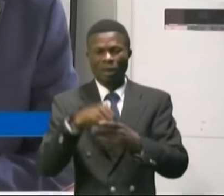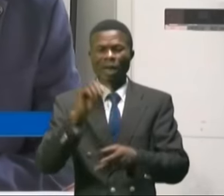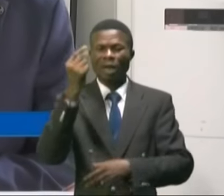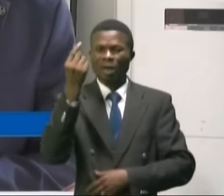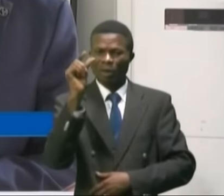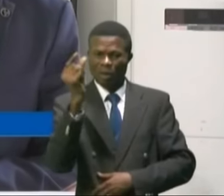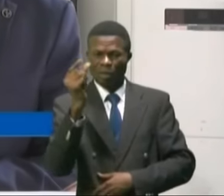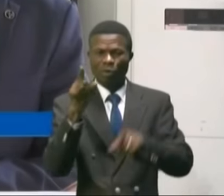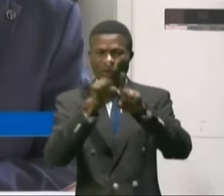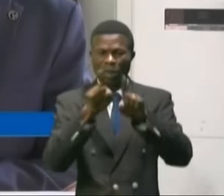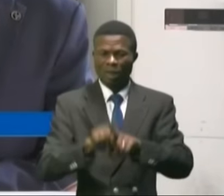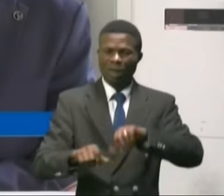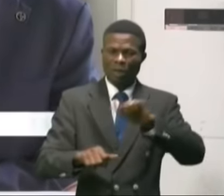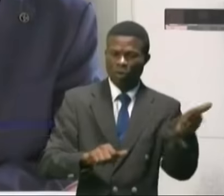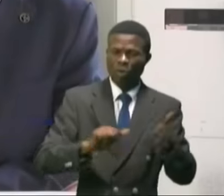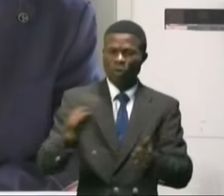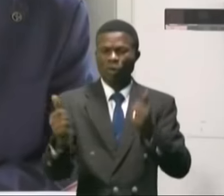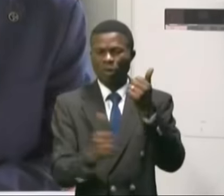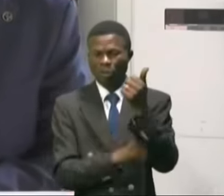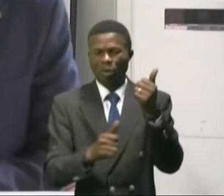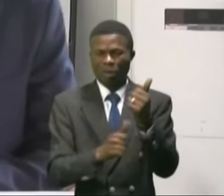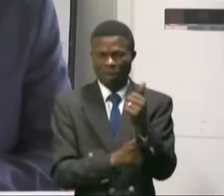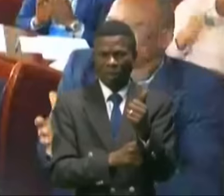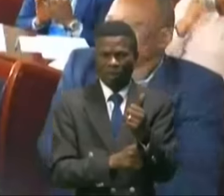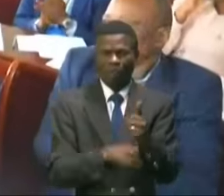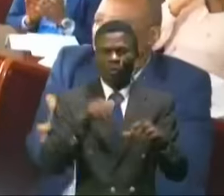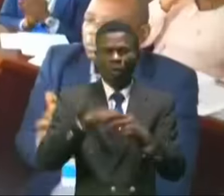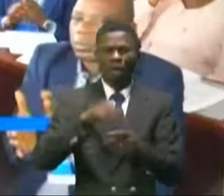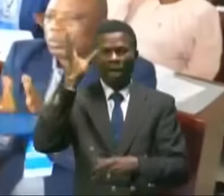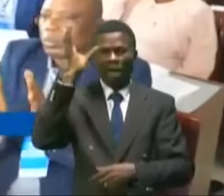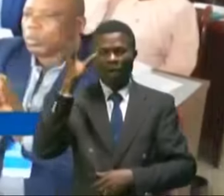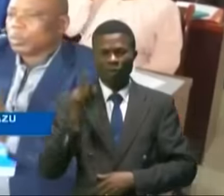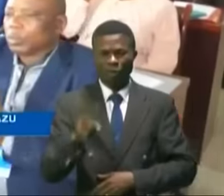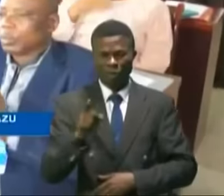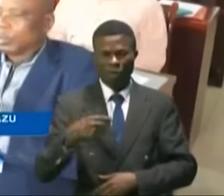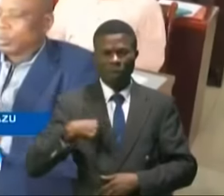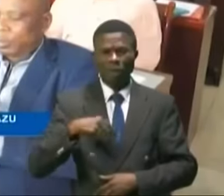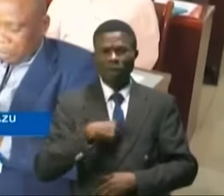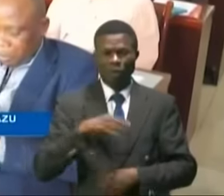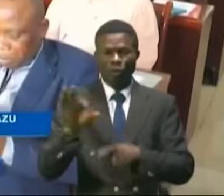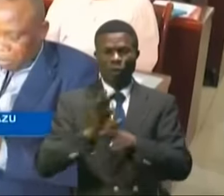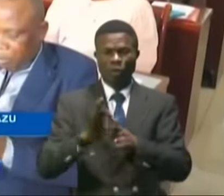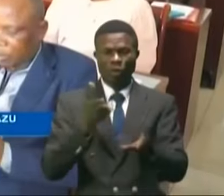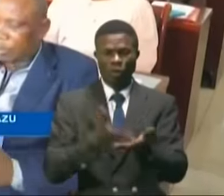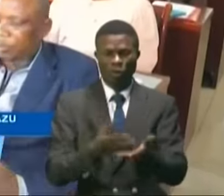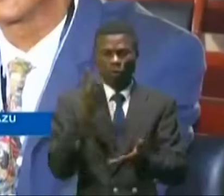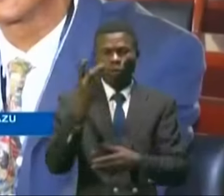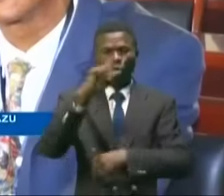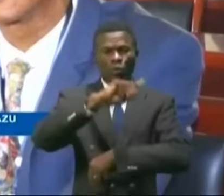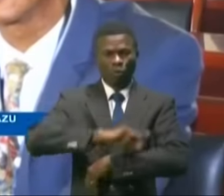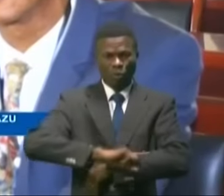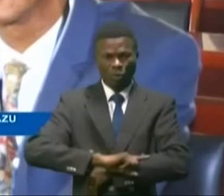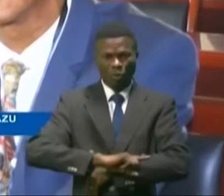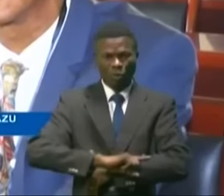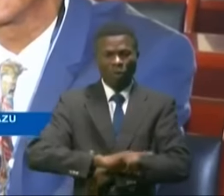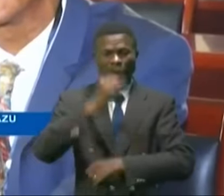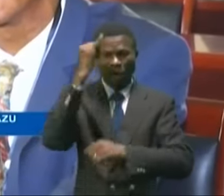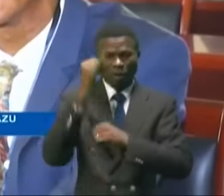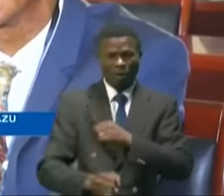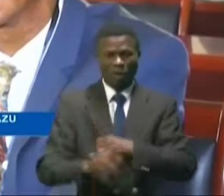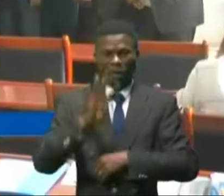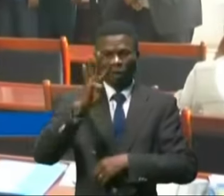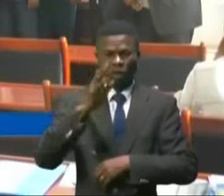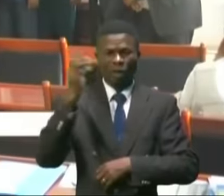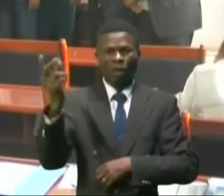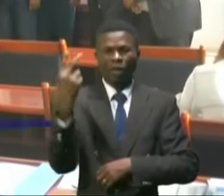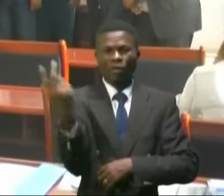et d'autres acteurs du monde rural. Le présent atelier est prévu pour trois jours et se clôture le jeudi